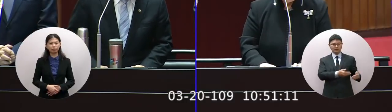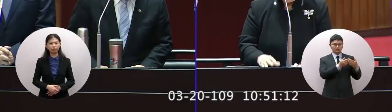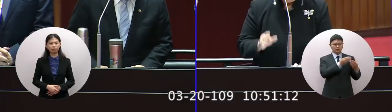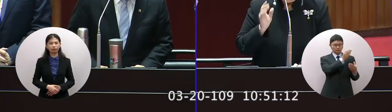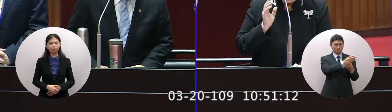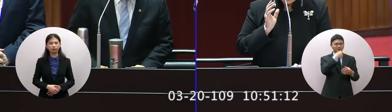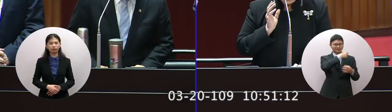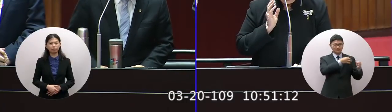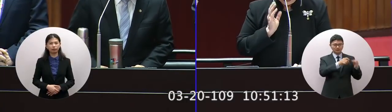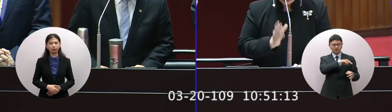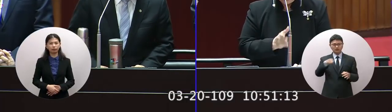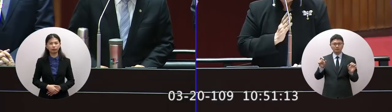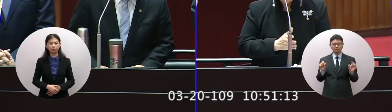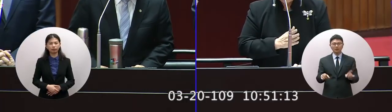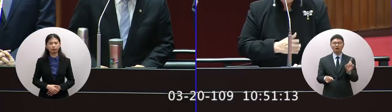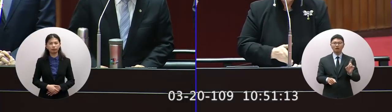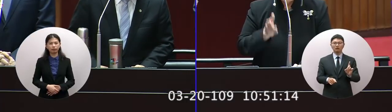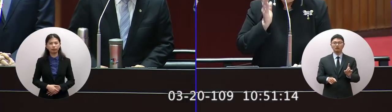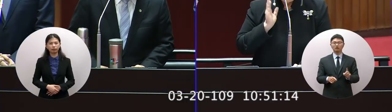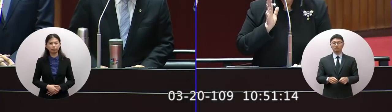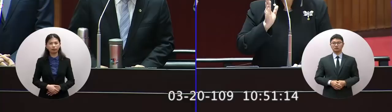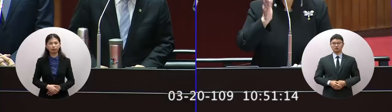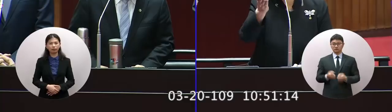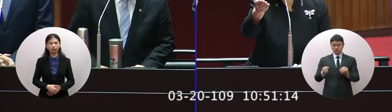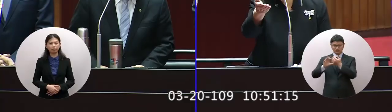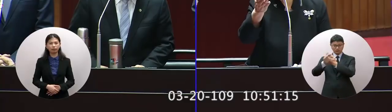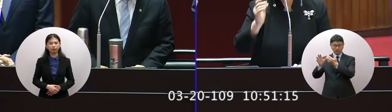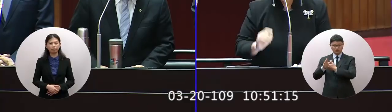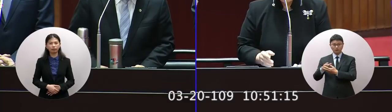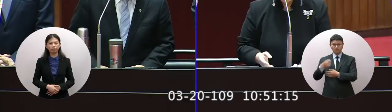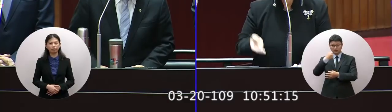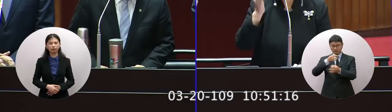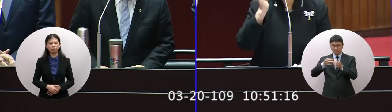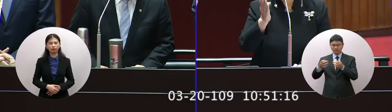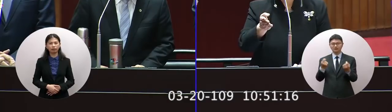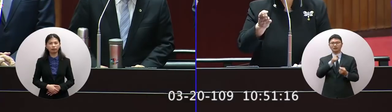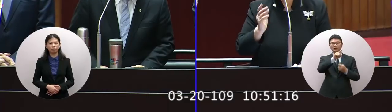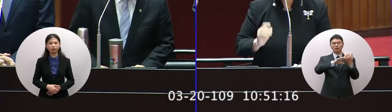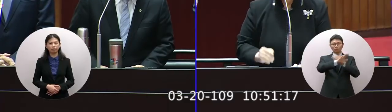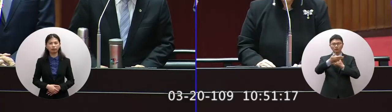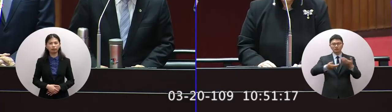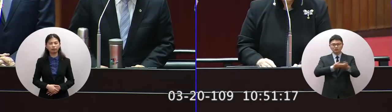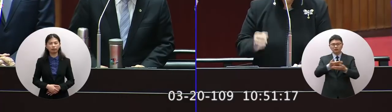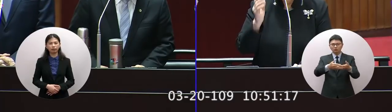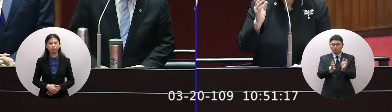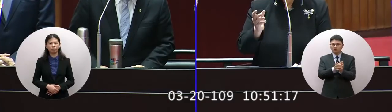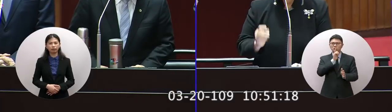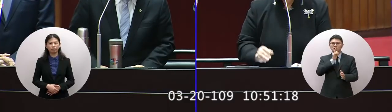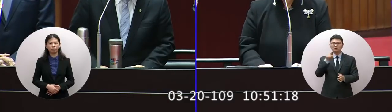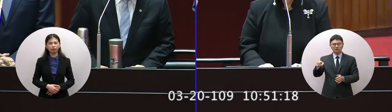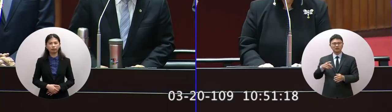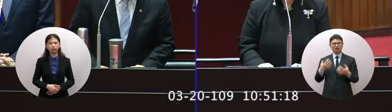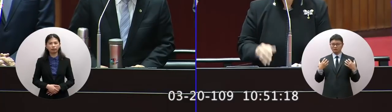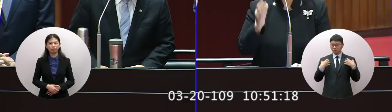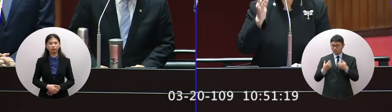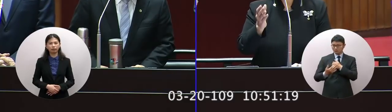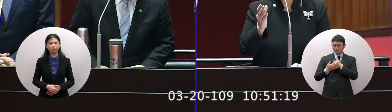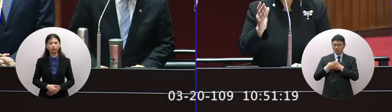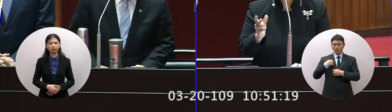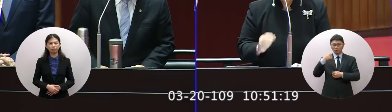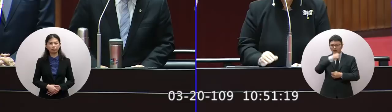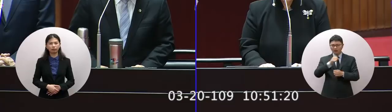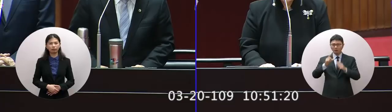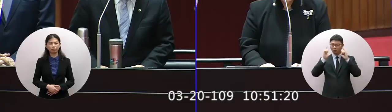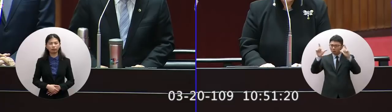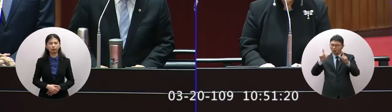的地方就是說我們海外的台商像我們外交部在說我們是外交的兼兵什麼國力的延伸還是